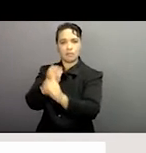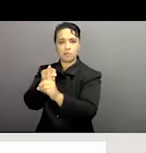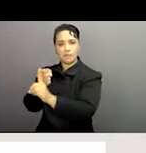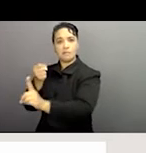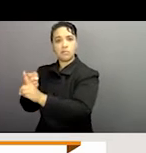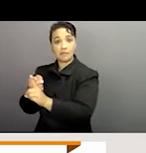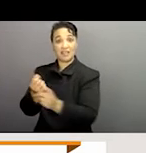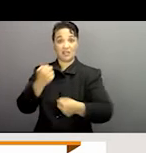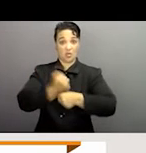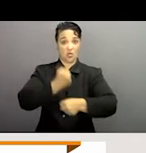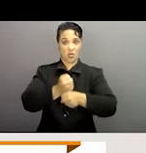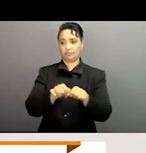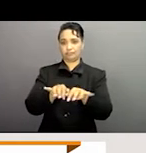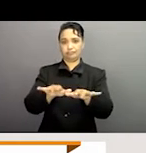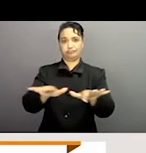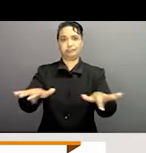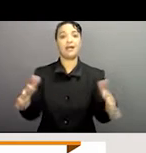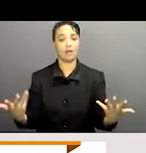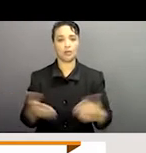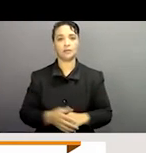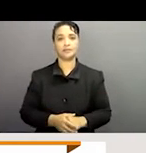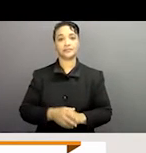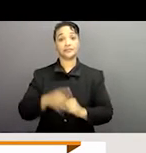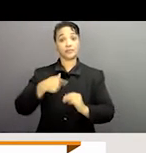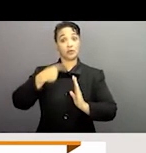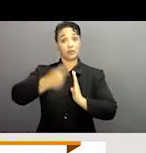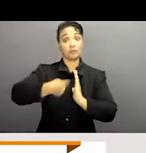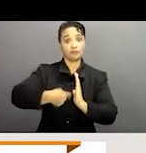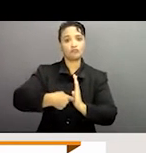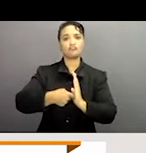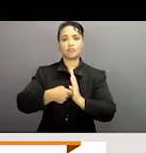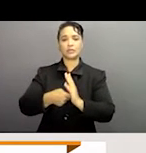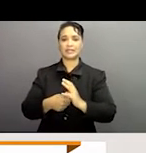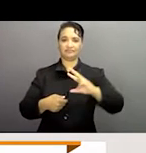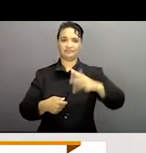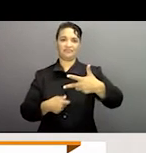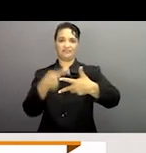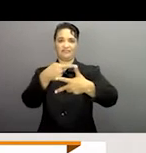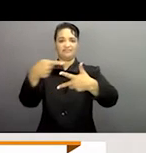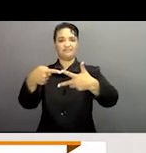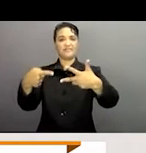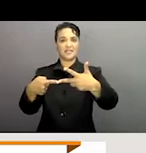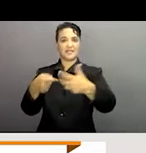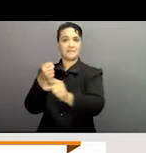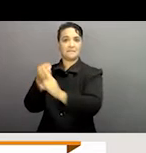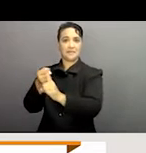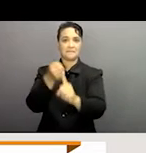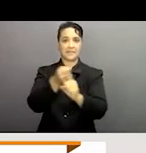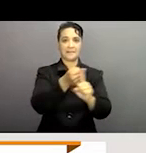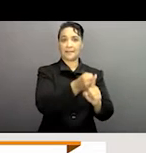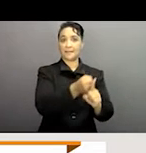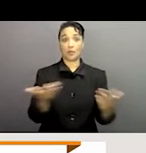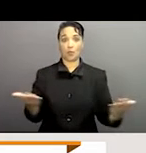sur l'esclavage moderne. Et tout d'abord, je voudrais dire que le projet a identifié trois impacts importants,